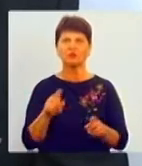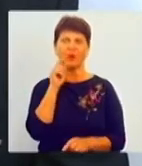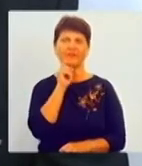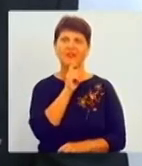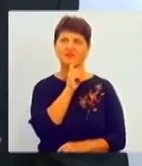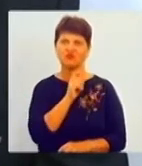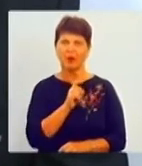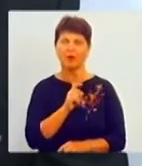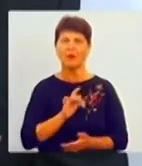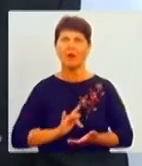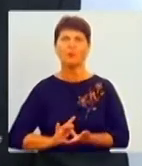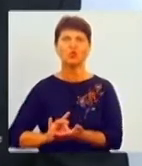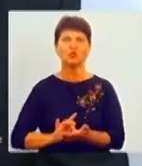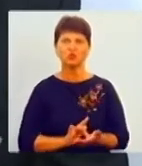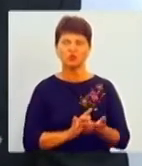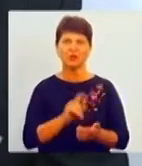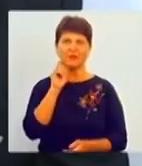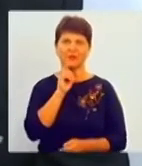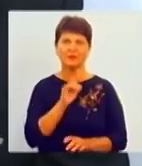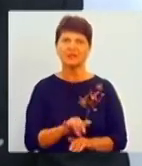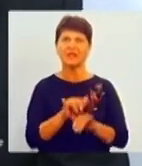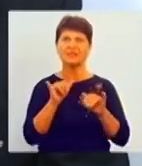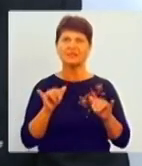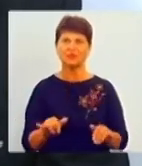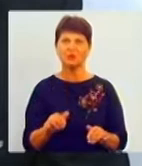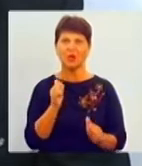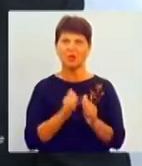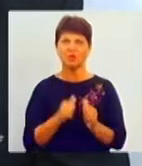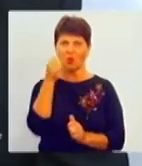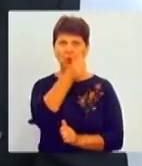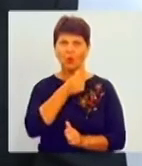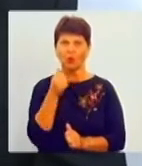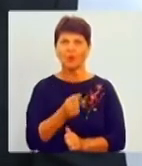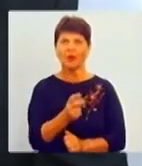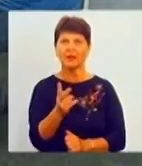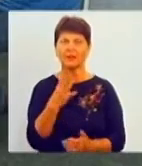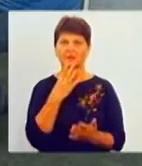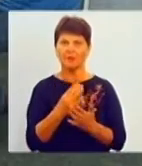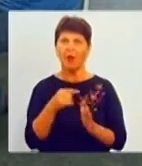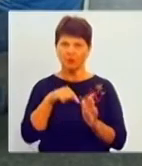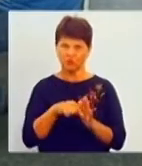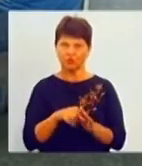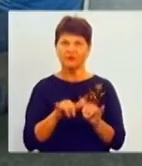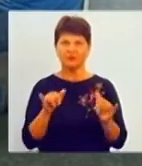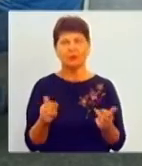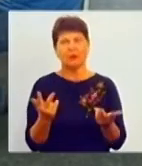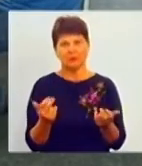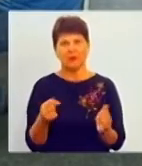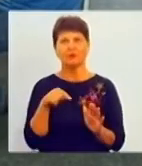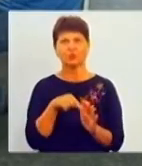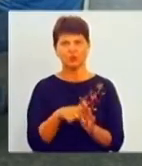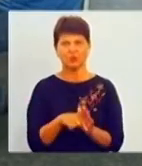подорожують, вінничани збільшують щороку кількість своїх подорожей. Суттєво збільшується? Суттєво. І